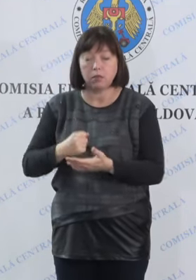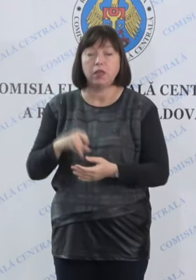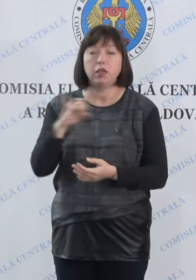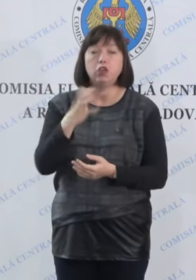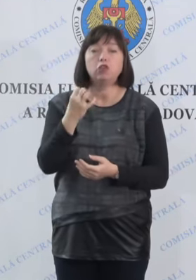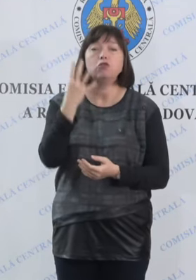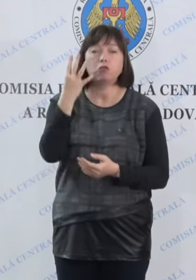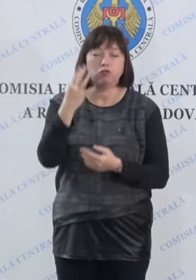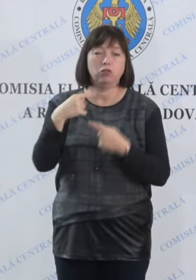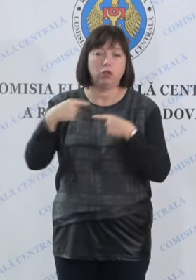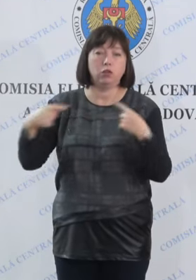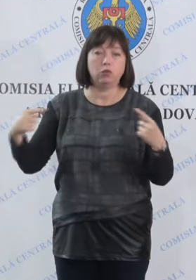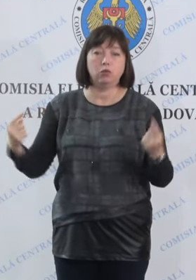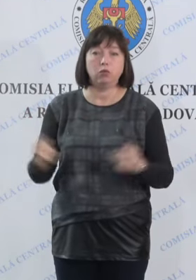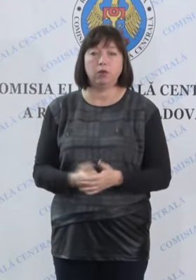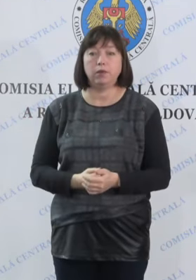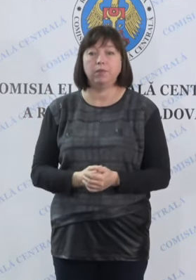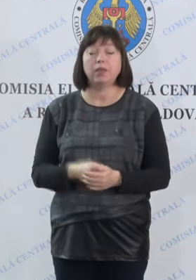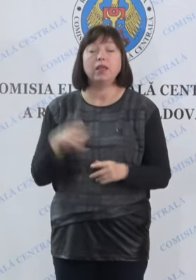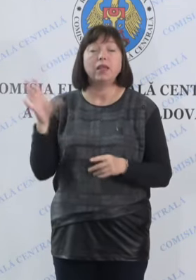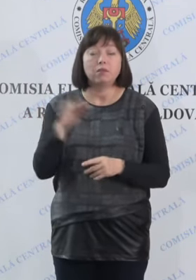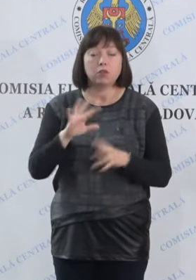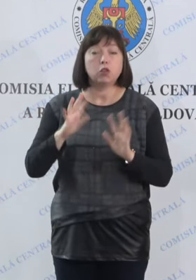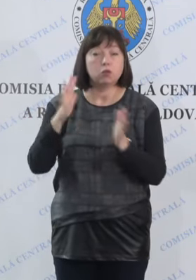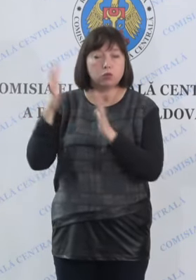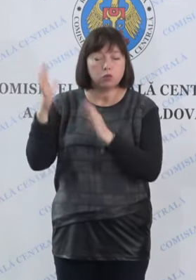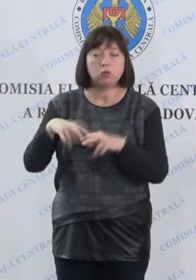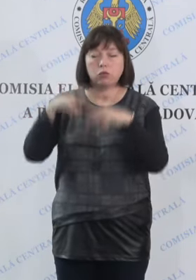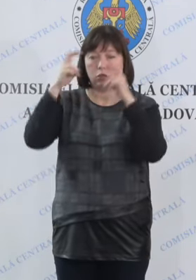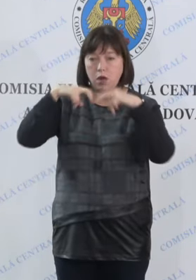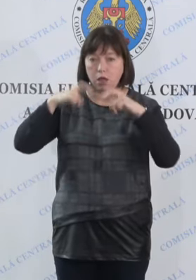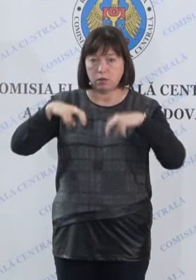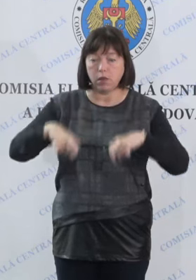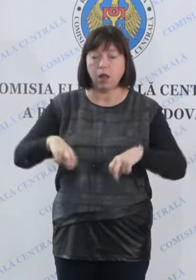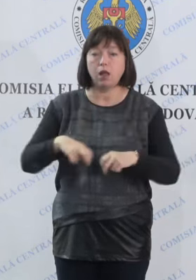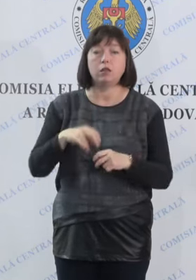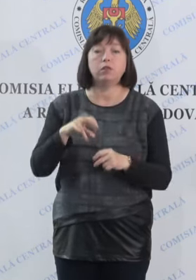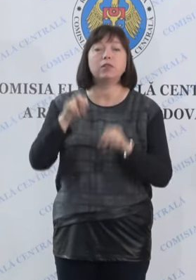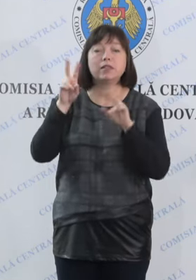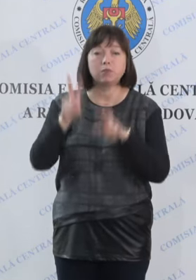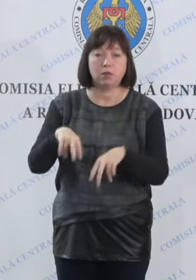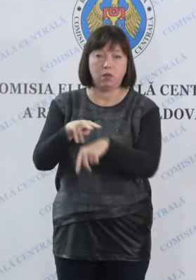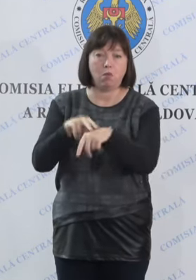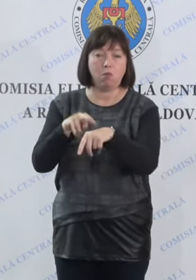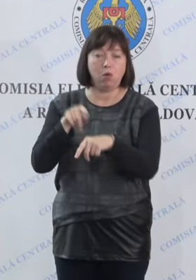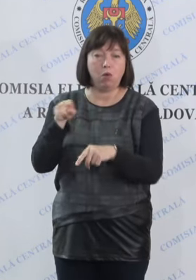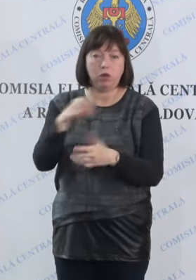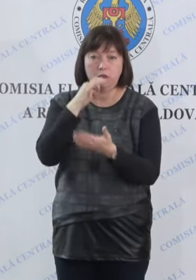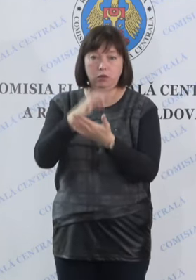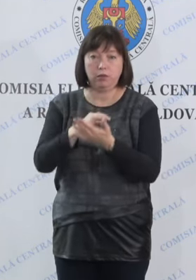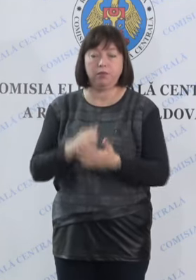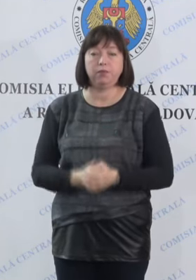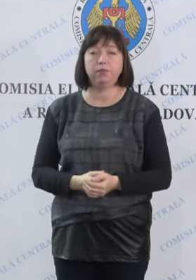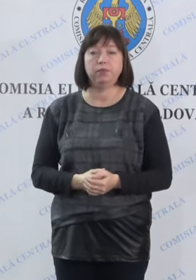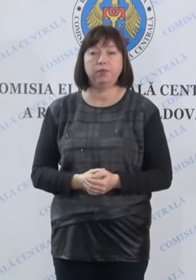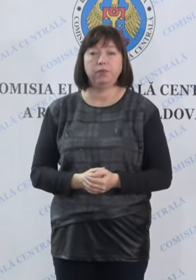patru incidente. Toate cazurile se examinează de către Inspectoratul General de Poliție.